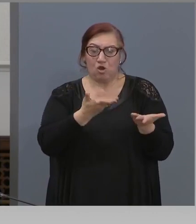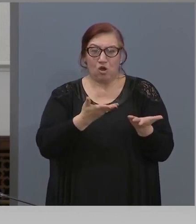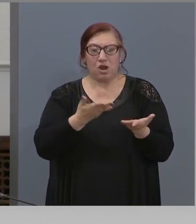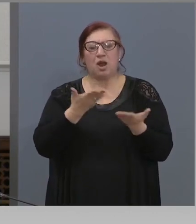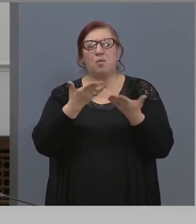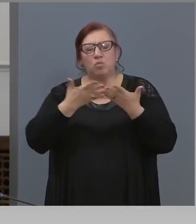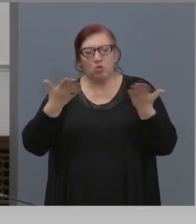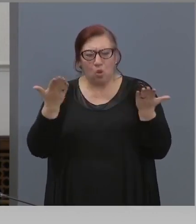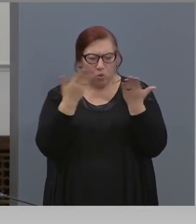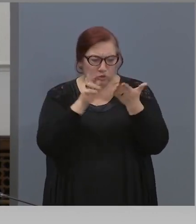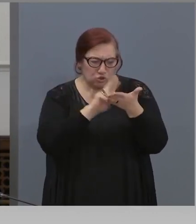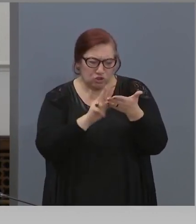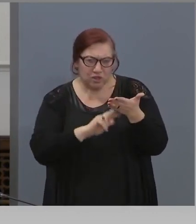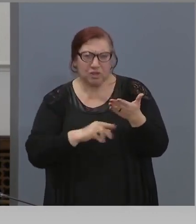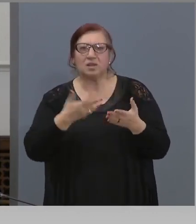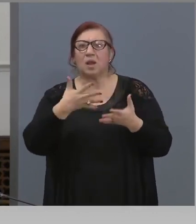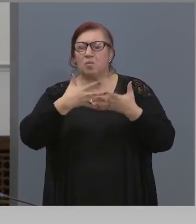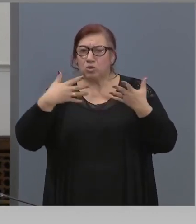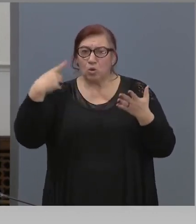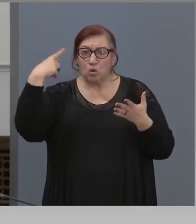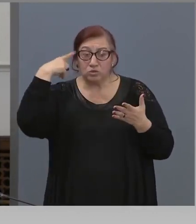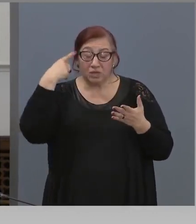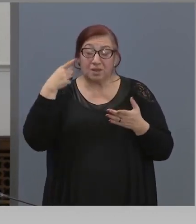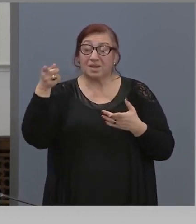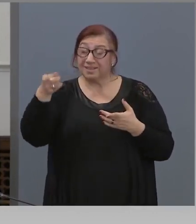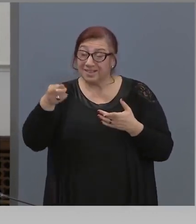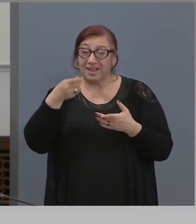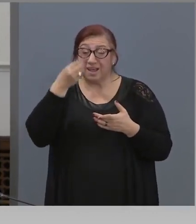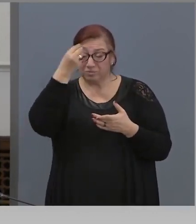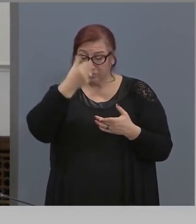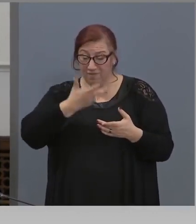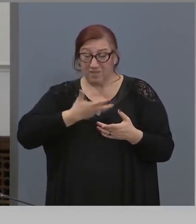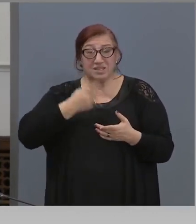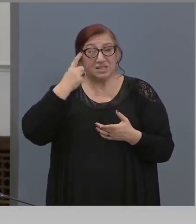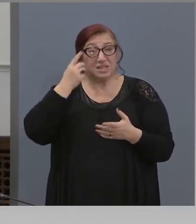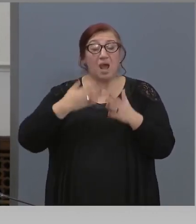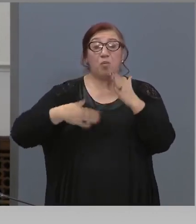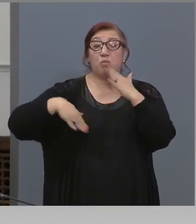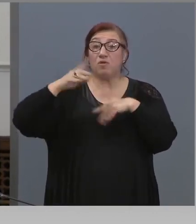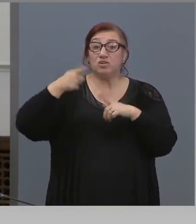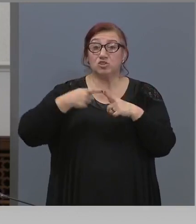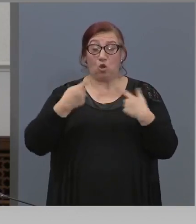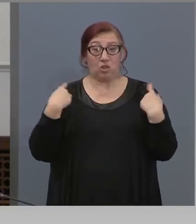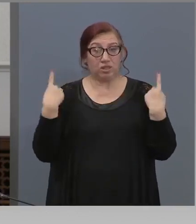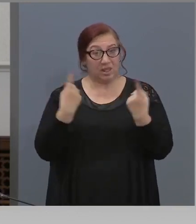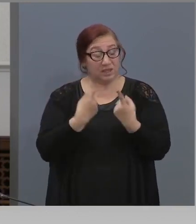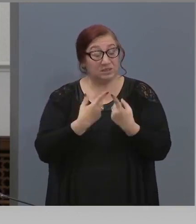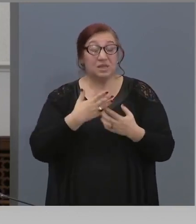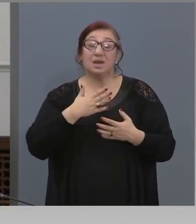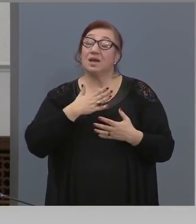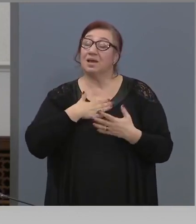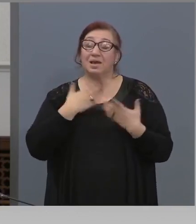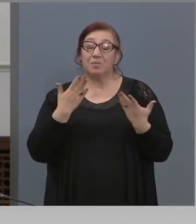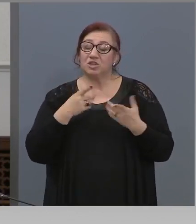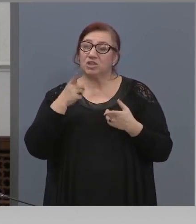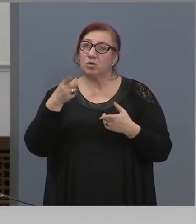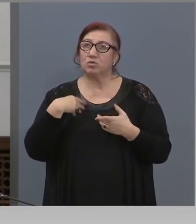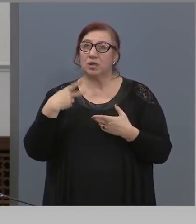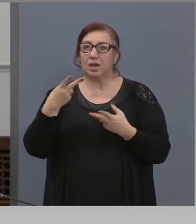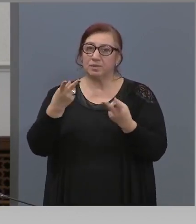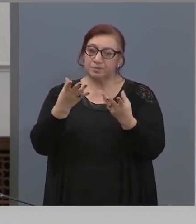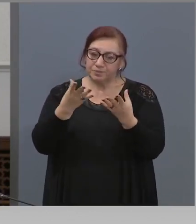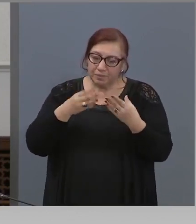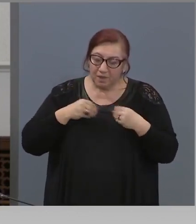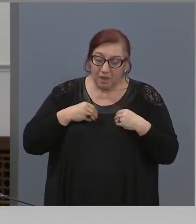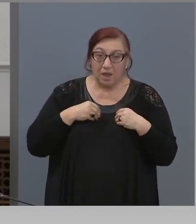доста знаят. Със сигурност повече и от нас. И има неща, които действително те ги възприеха. Ето, пак